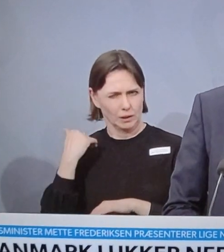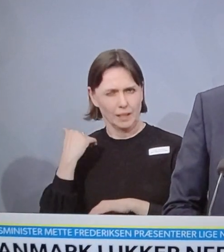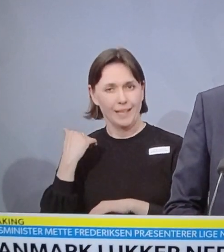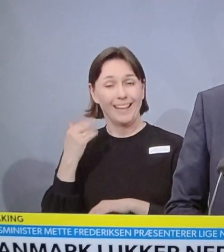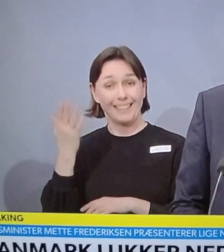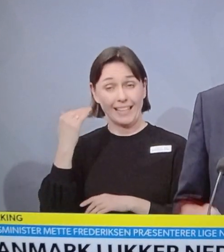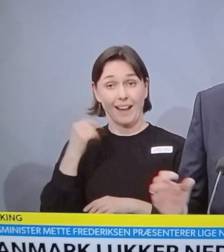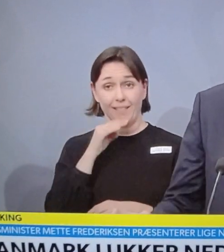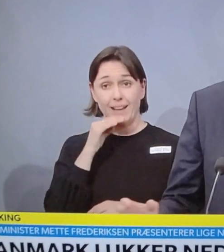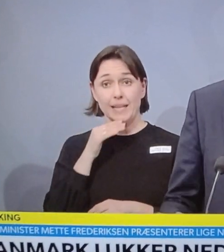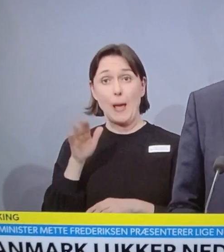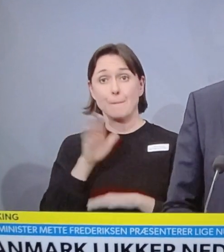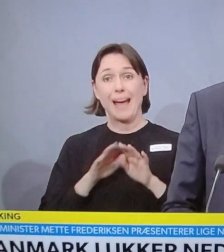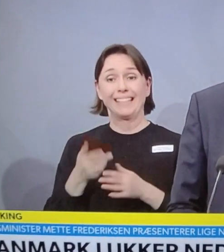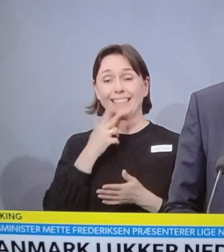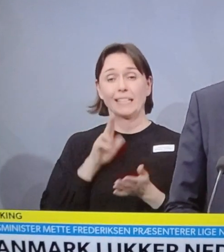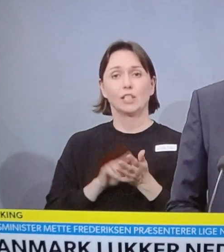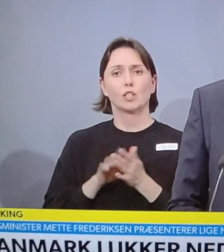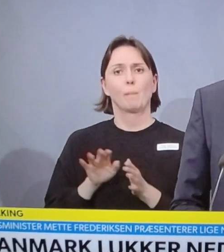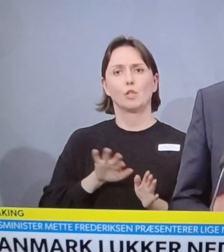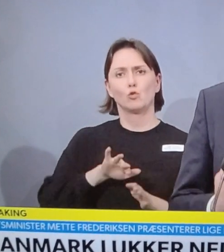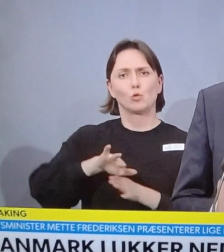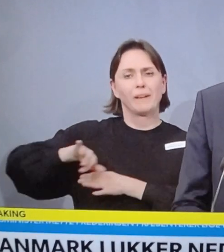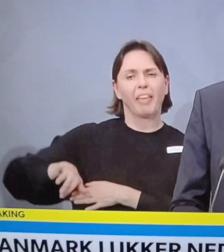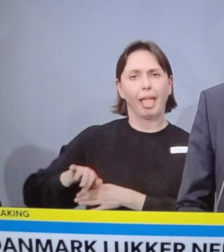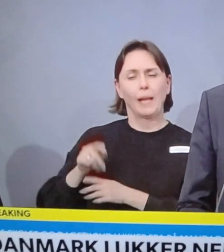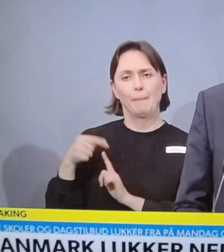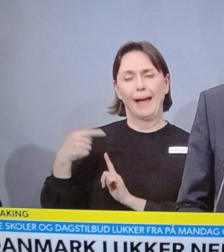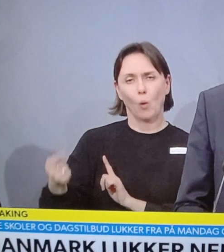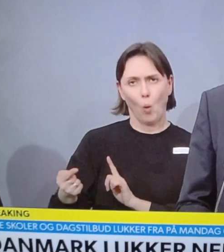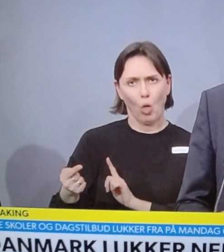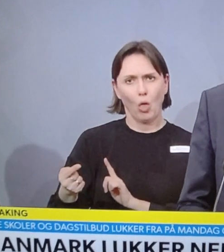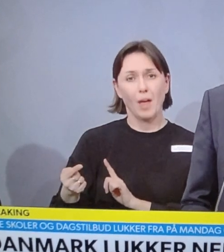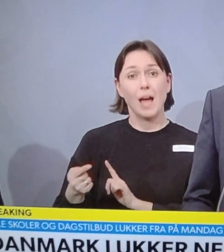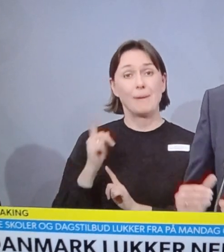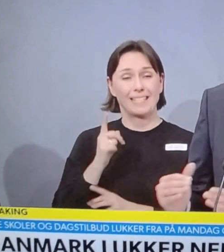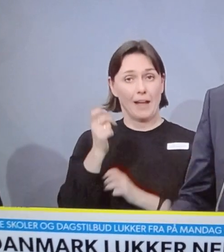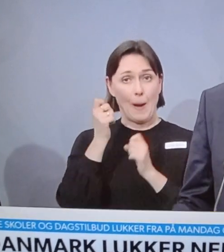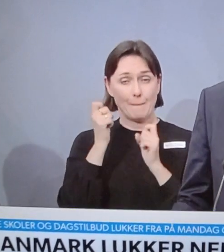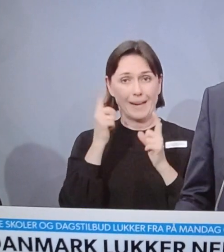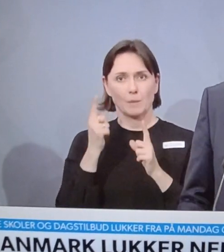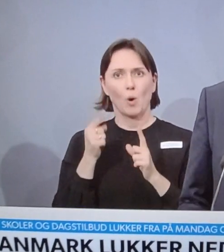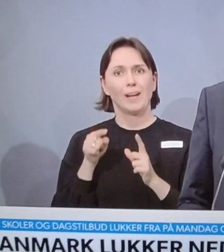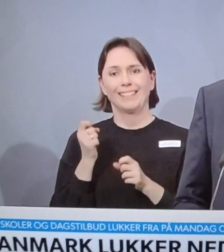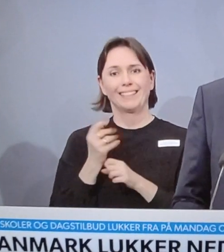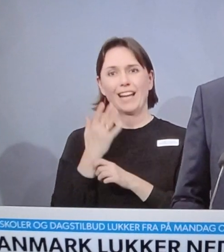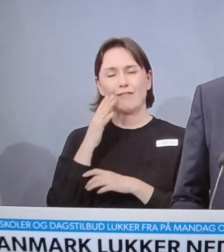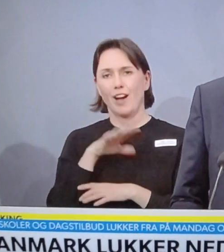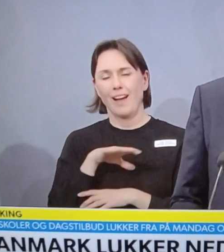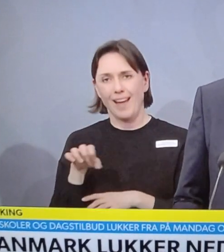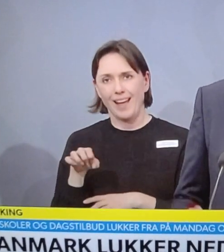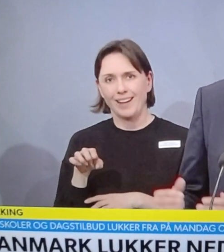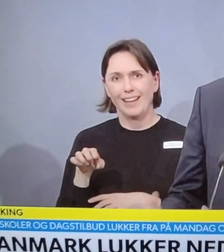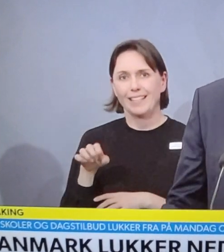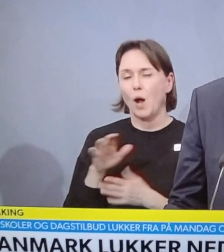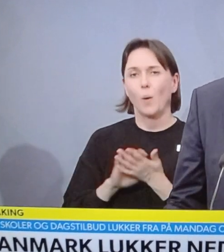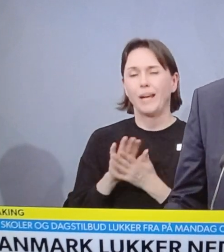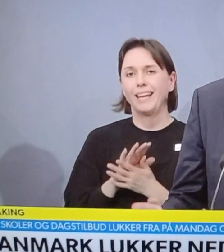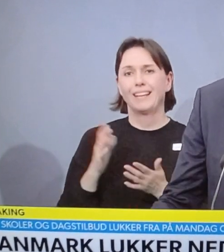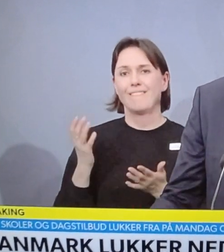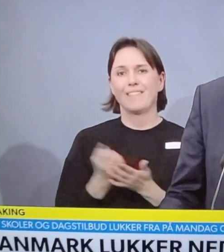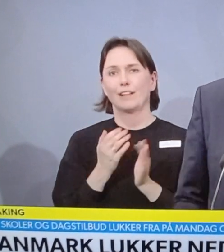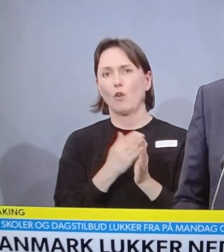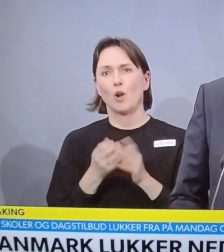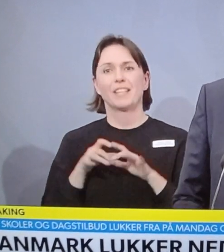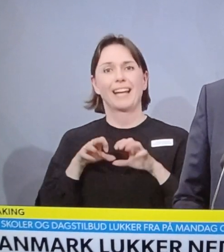behandlingsgarantien, man suspenderede i et stykke tid. Der skal man være opmærksom på, at det er jo ikke for alle, det har ikke nogen effekt i forhold til kraftstrækker og de